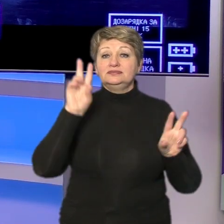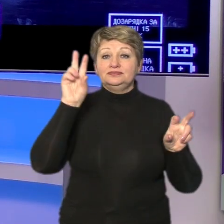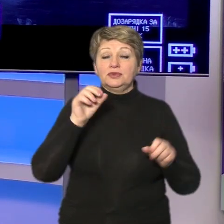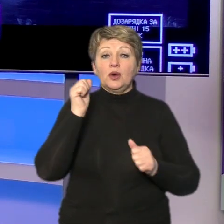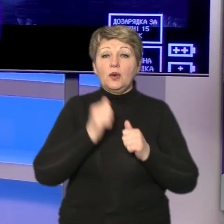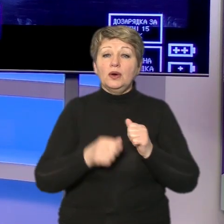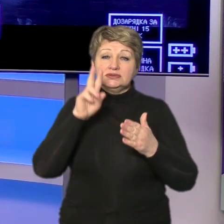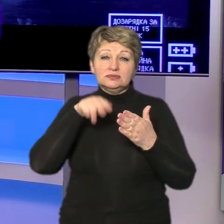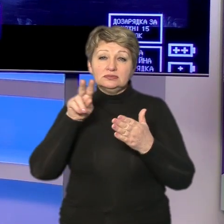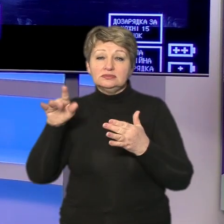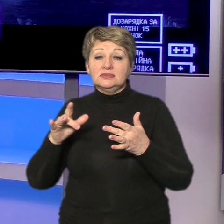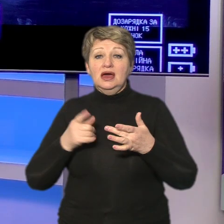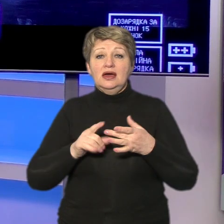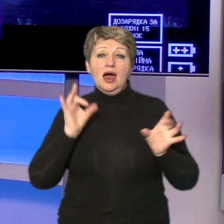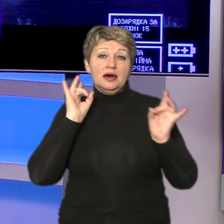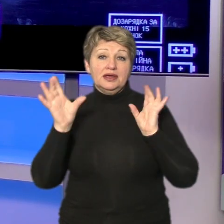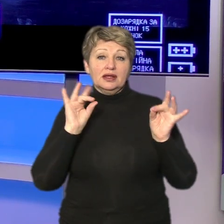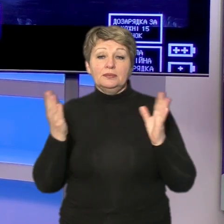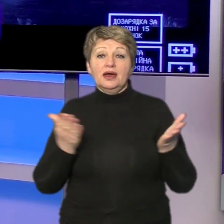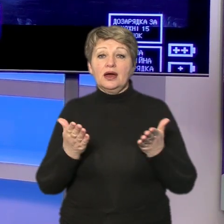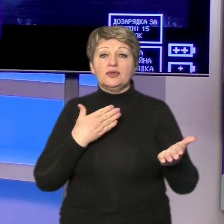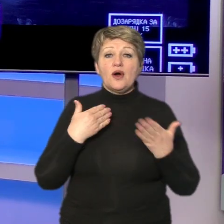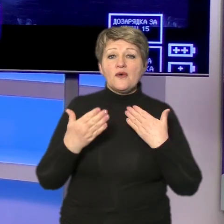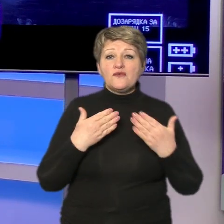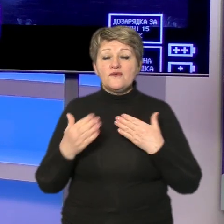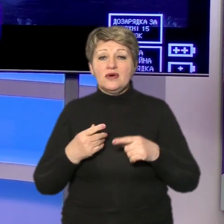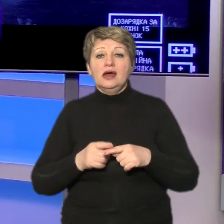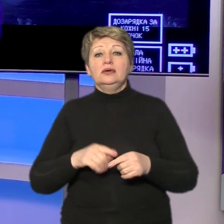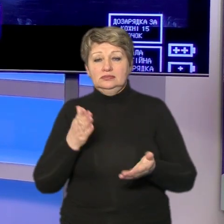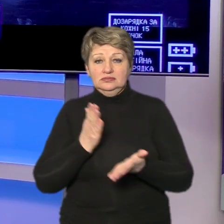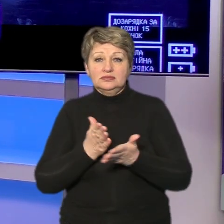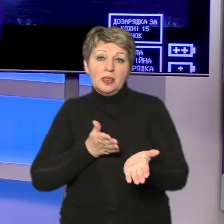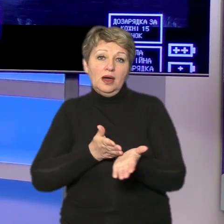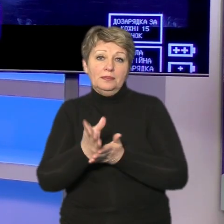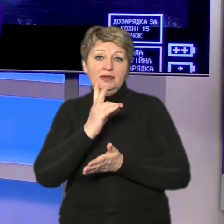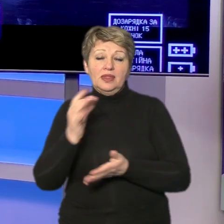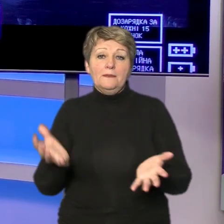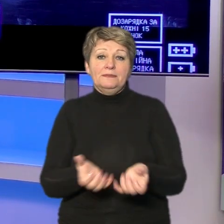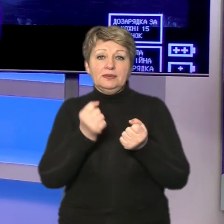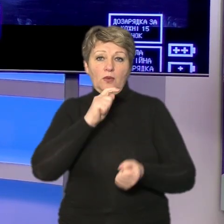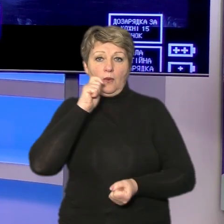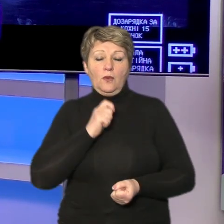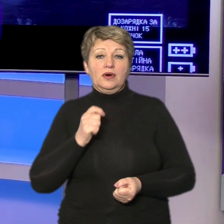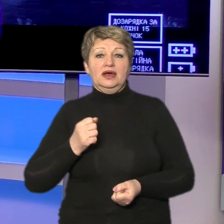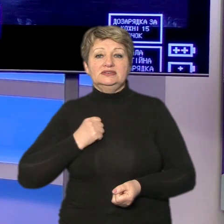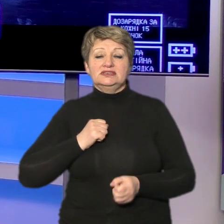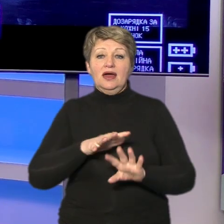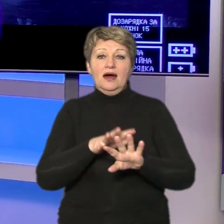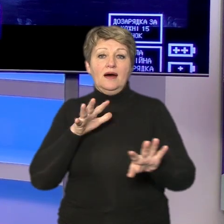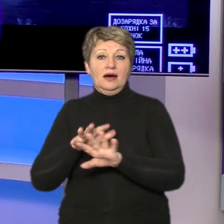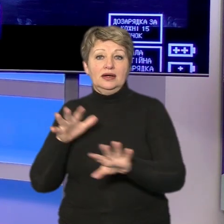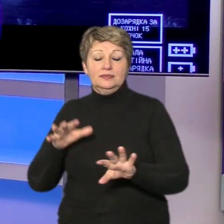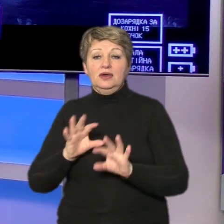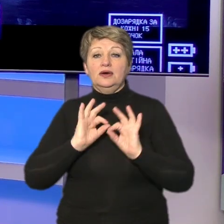перегляд реклами який монетизується чи окремий донат йде на підтримку української армії розповів Суспільному один із розробників